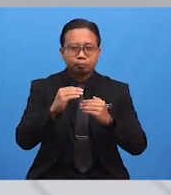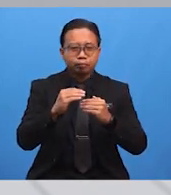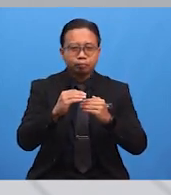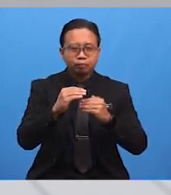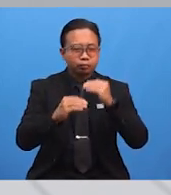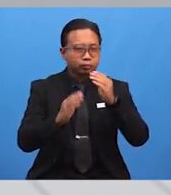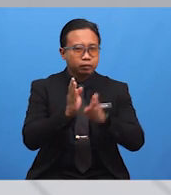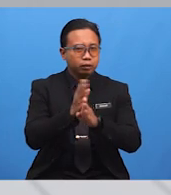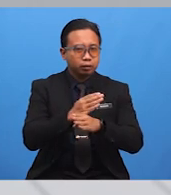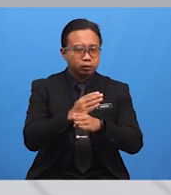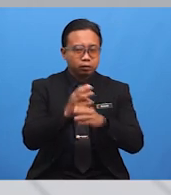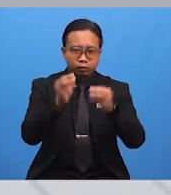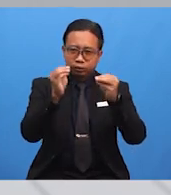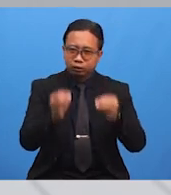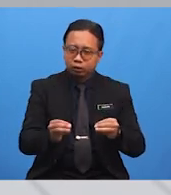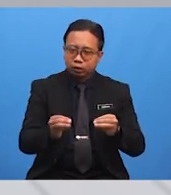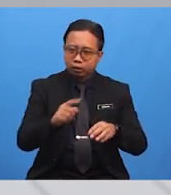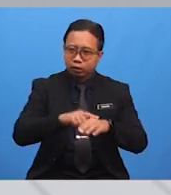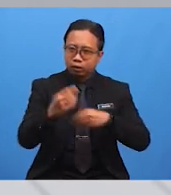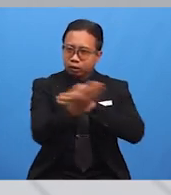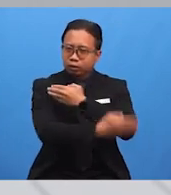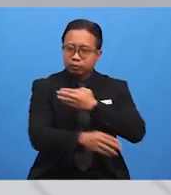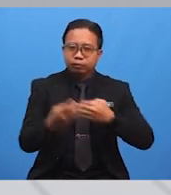masyarakat majumuk di negara kita.